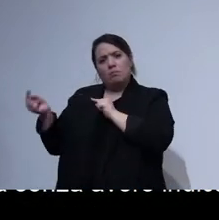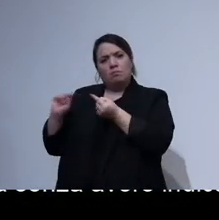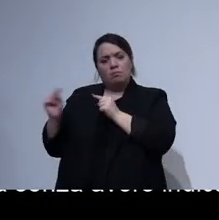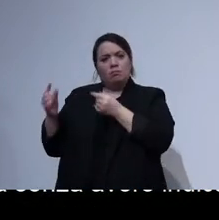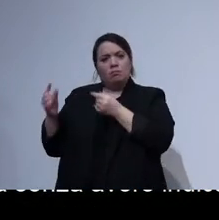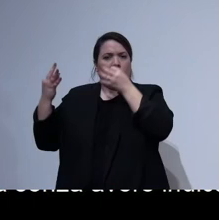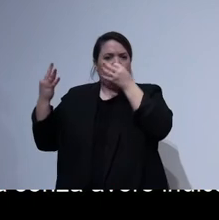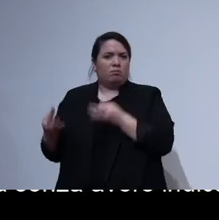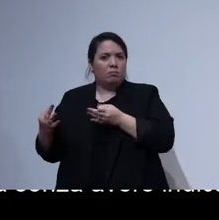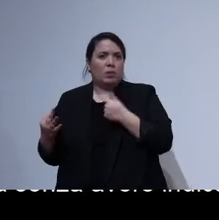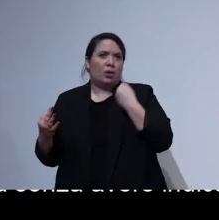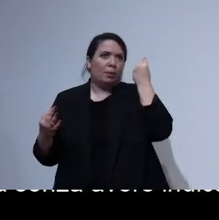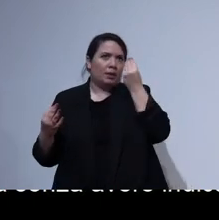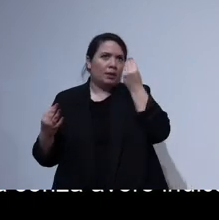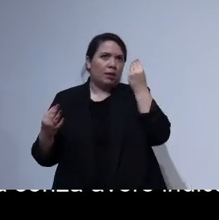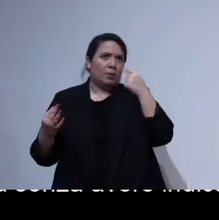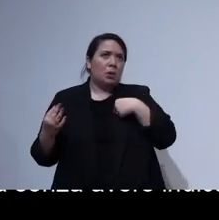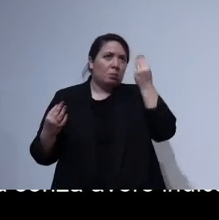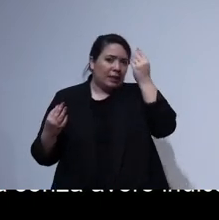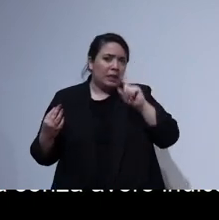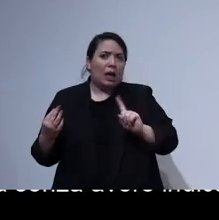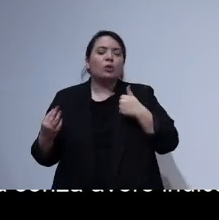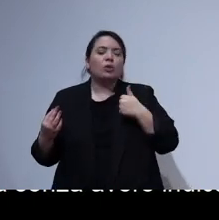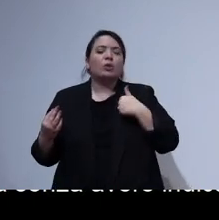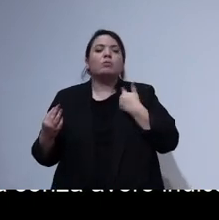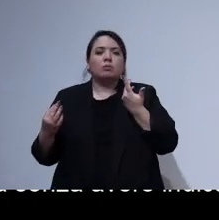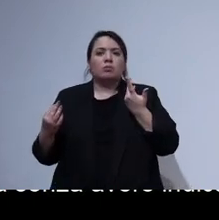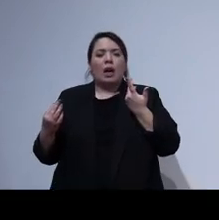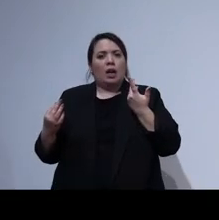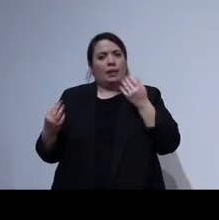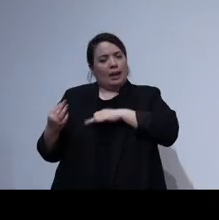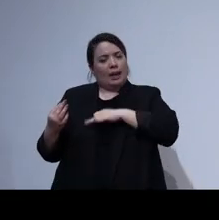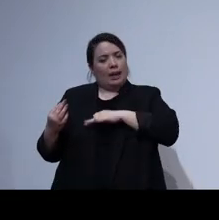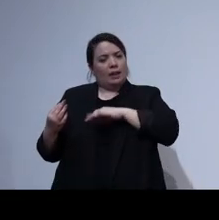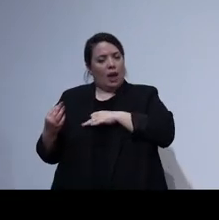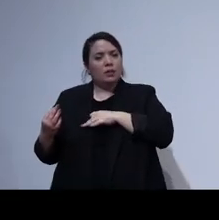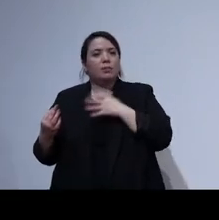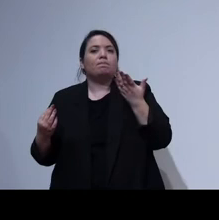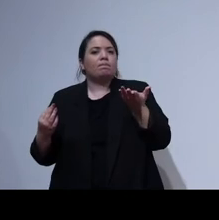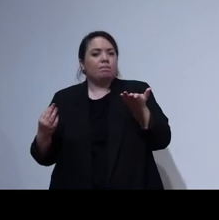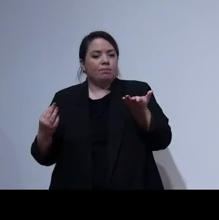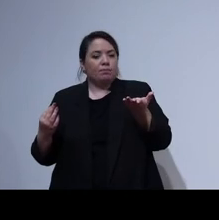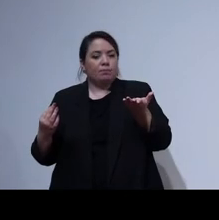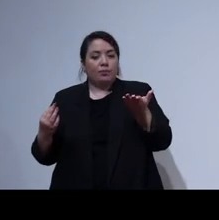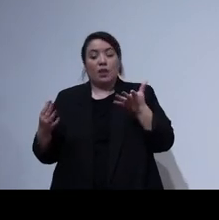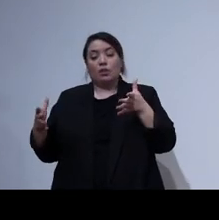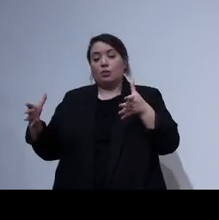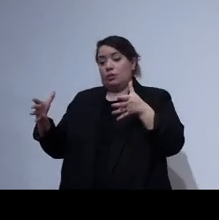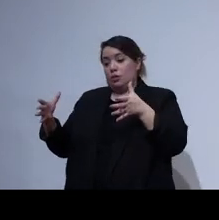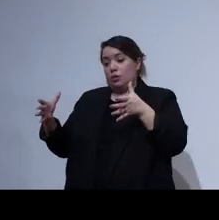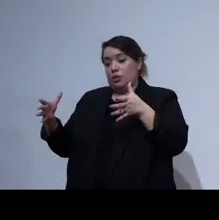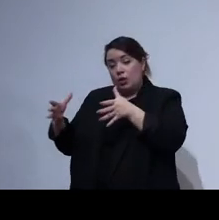avrà pensato io ad esempio una delle cose a non avevo pensato l'ultimo passaggio all'interno della guida ci sono